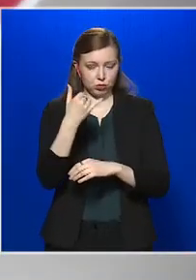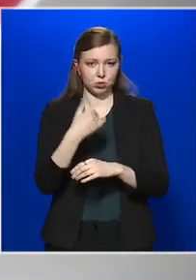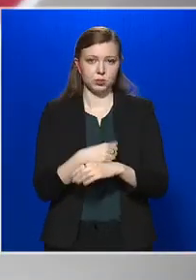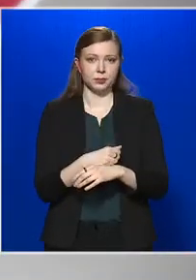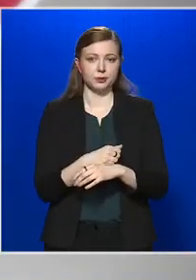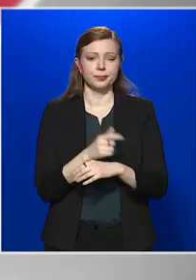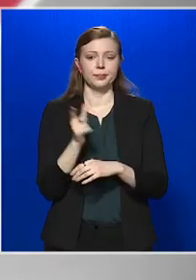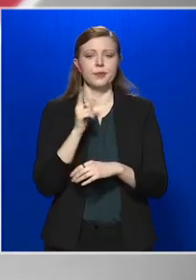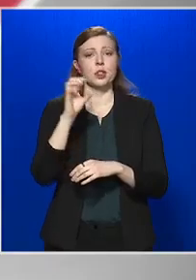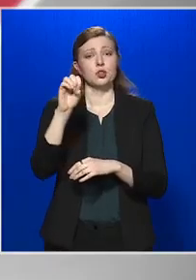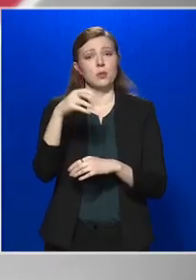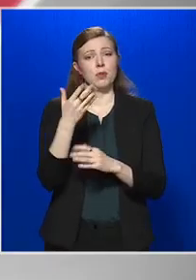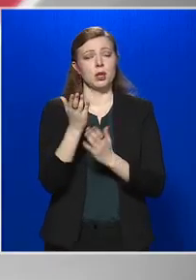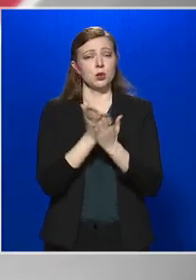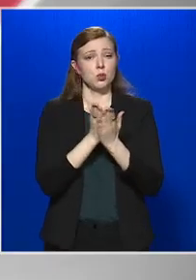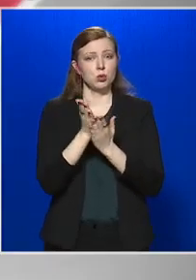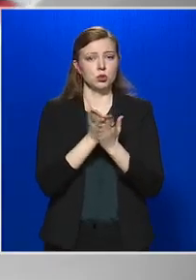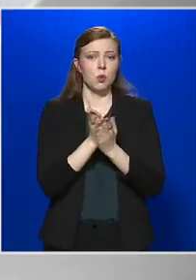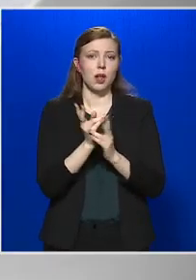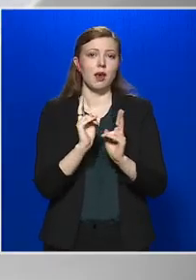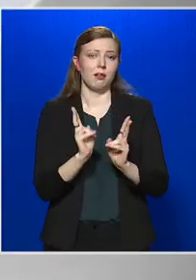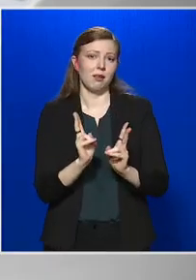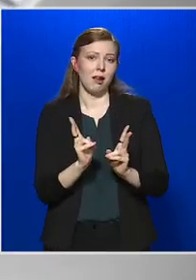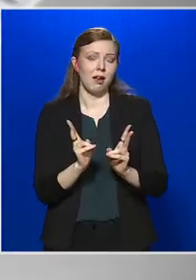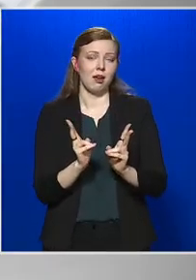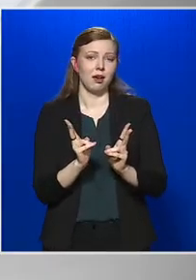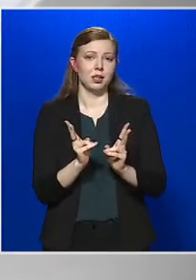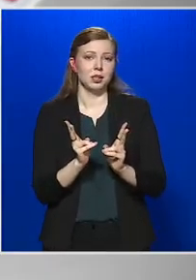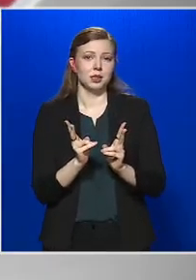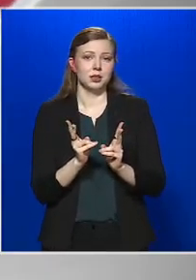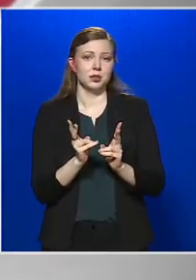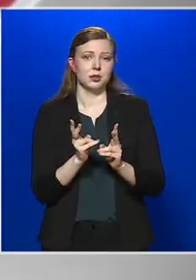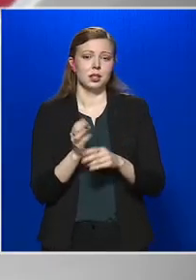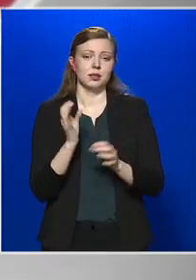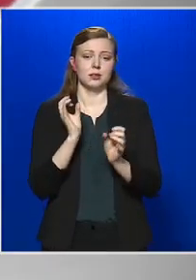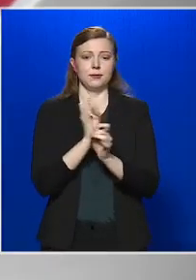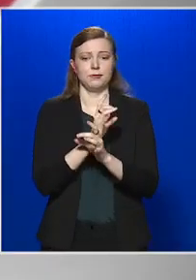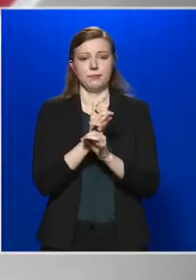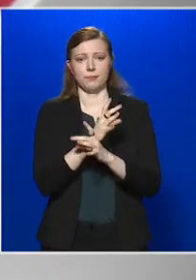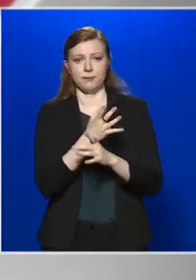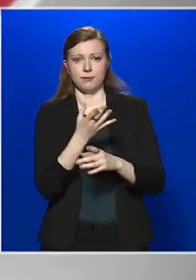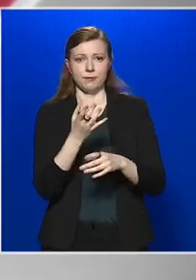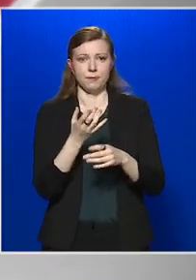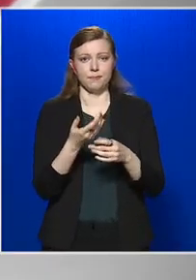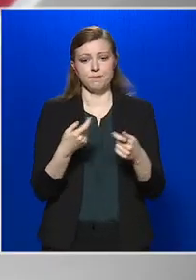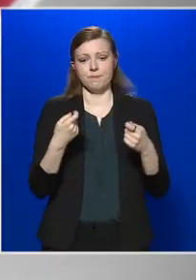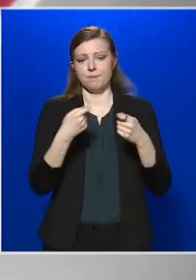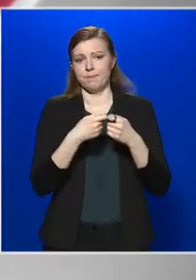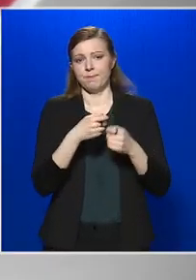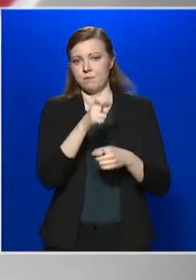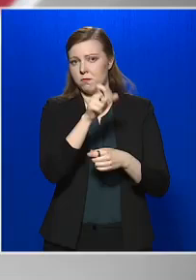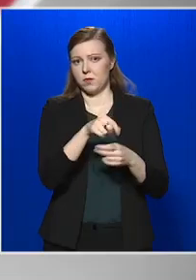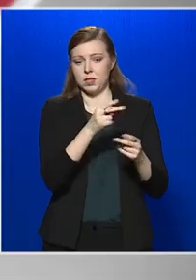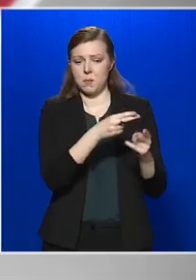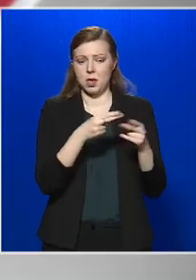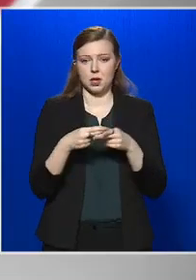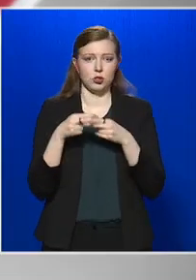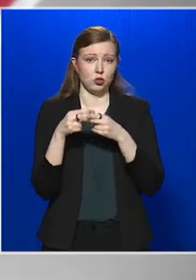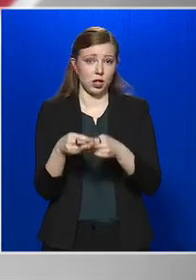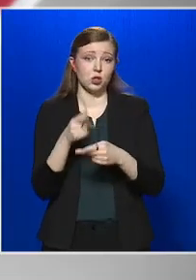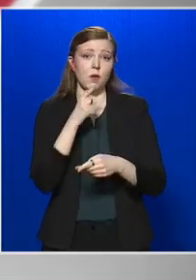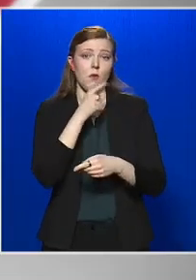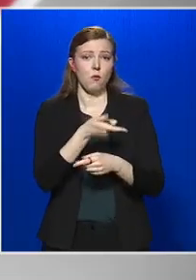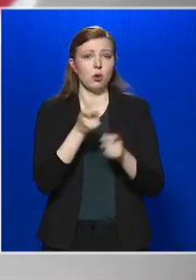és a mentőszolgálat esetleg egy infektológus konzilium segítségével meg